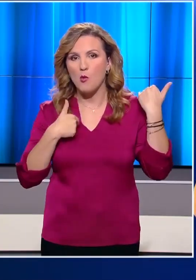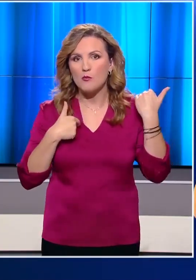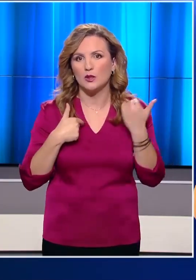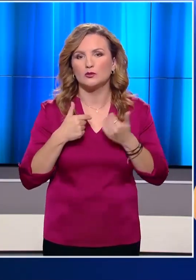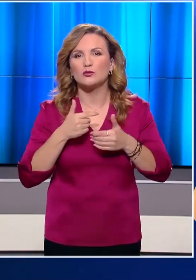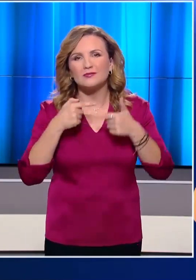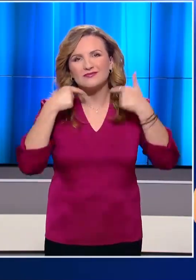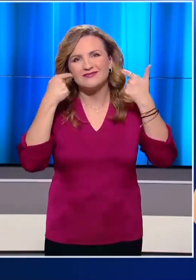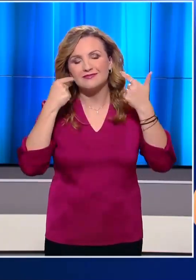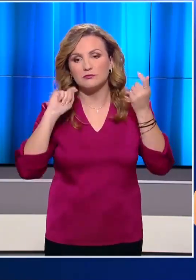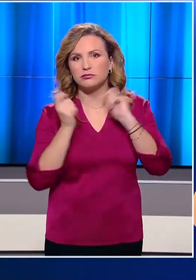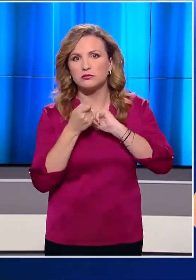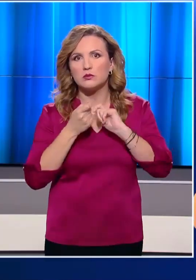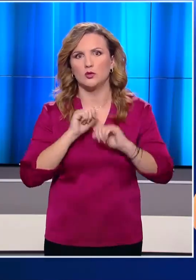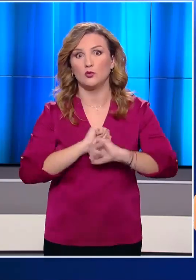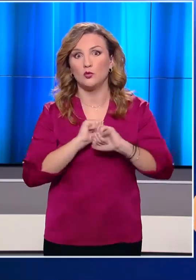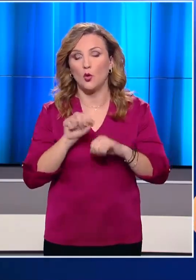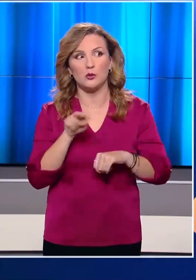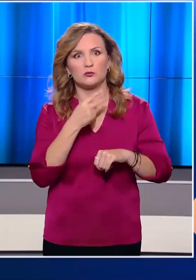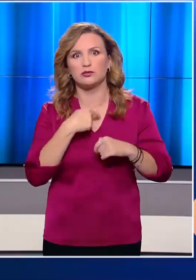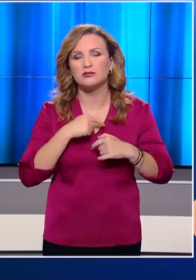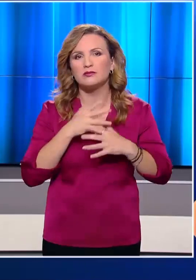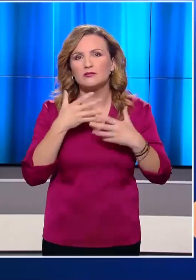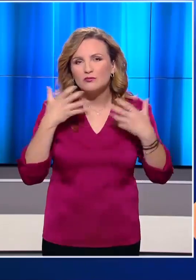όταν η τίγρης πλησιάζει και ορμά στο μικρό αγοράκι.